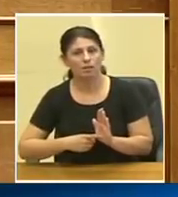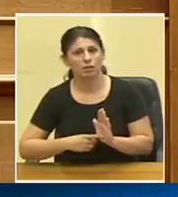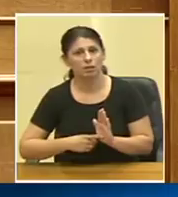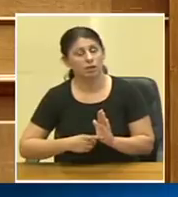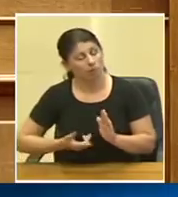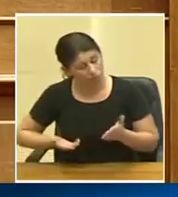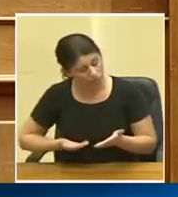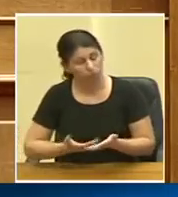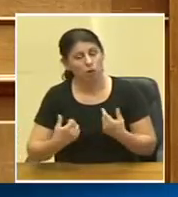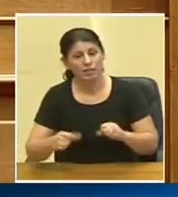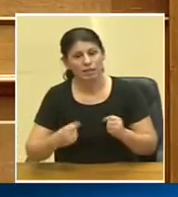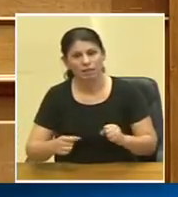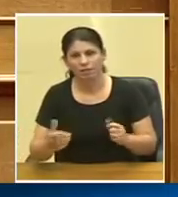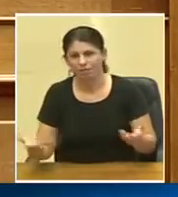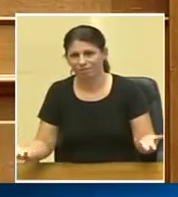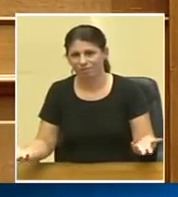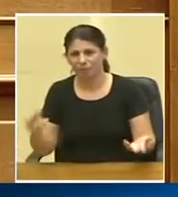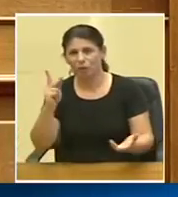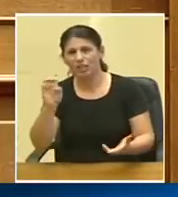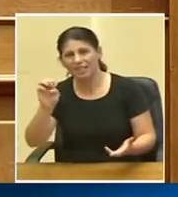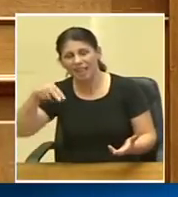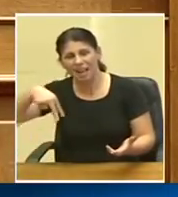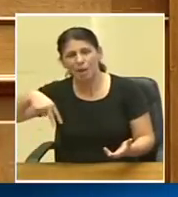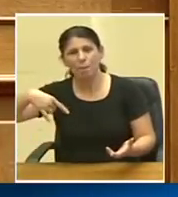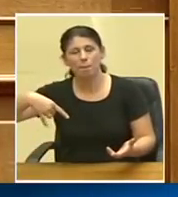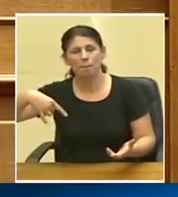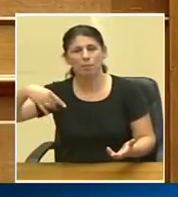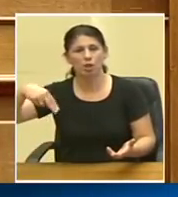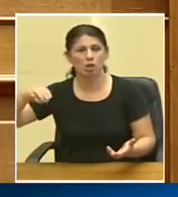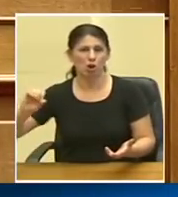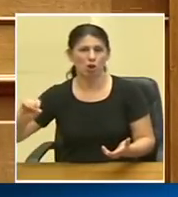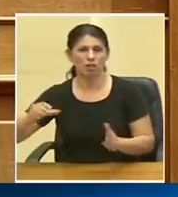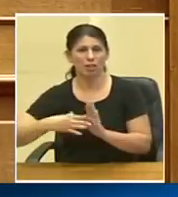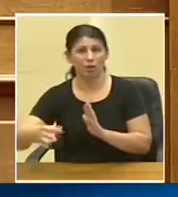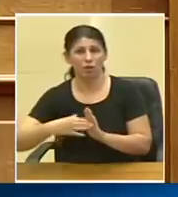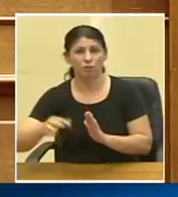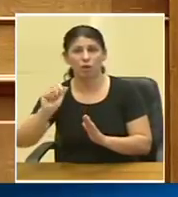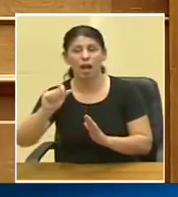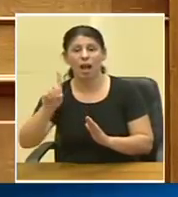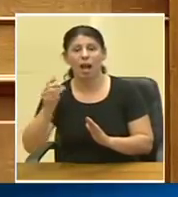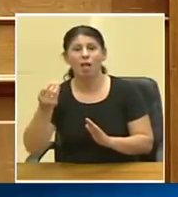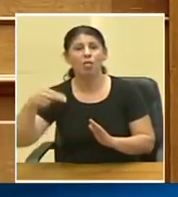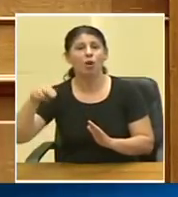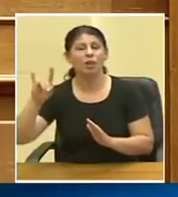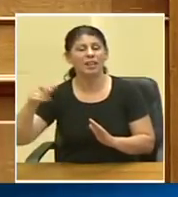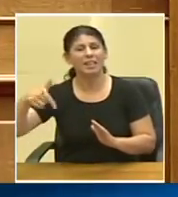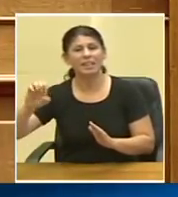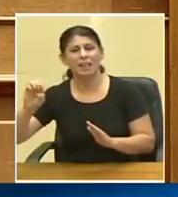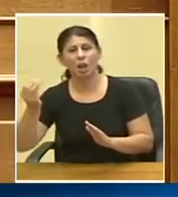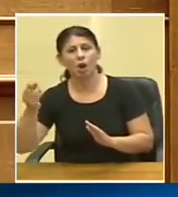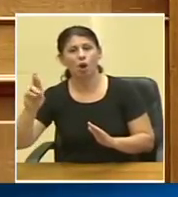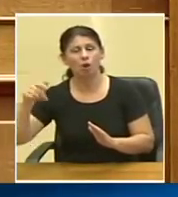διώξεις πόσο προβληκμίλαγε το Κερπνό και τους διορισμούς του Άδων Γεωργιάδη πόσο βγήκε στην επιφάνεια πόσο το